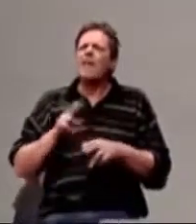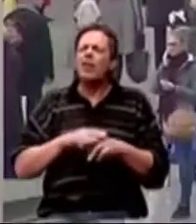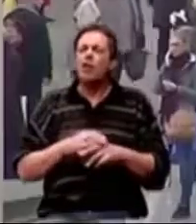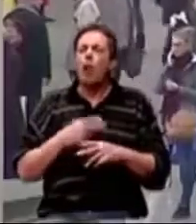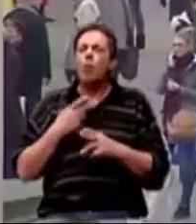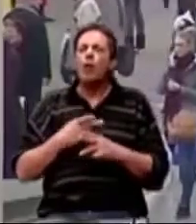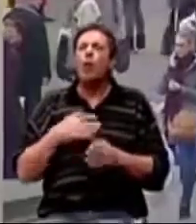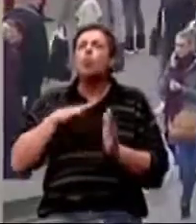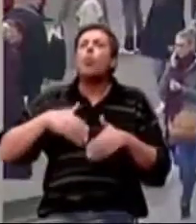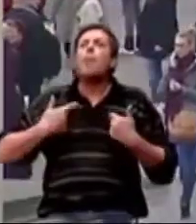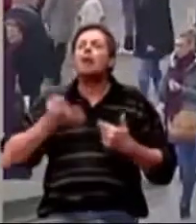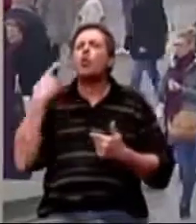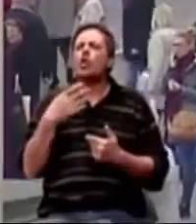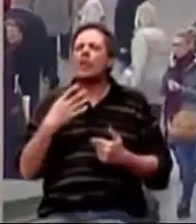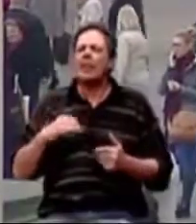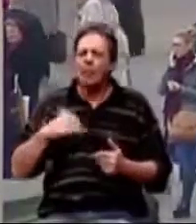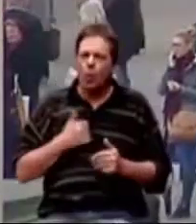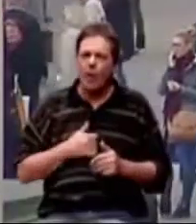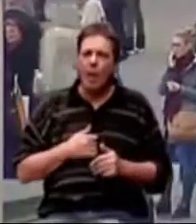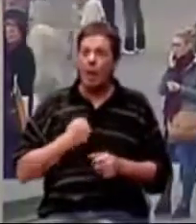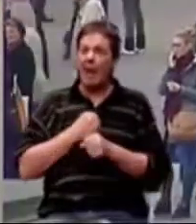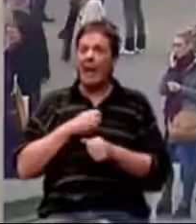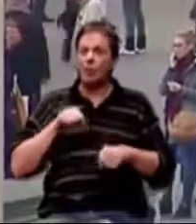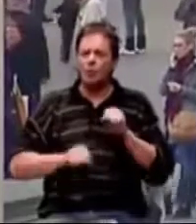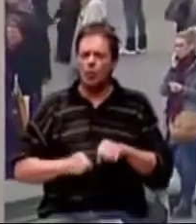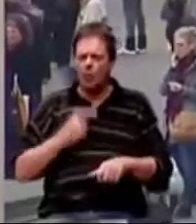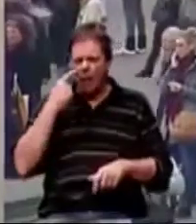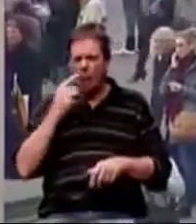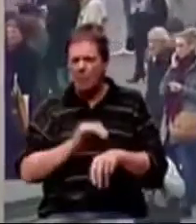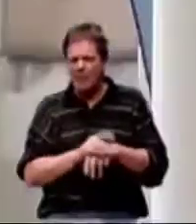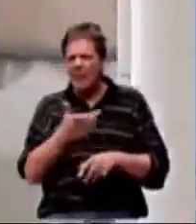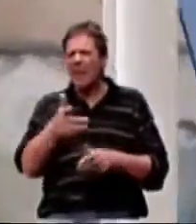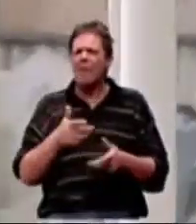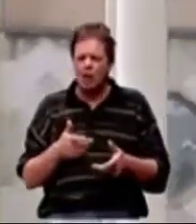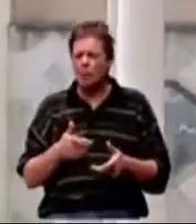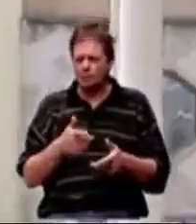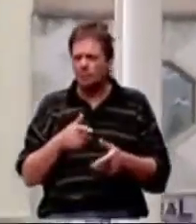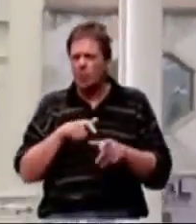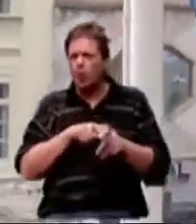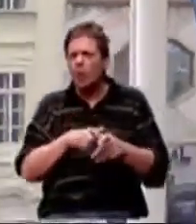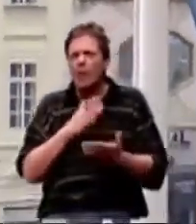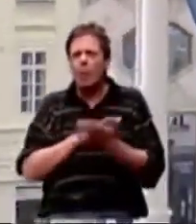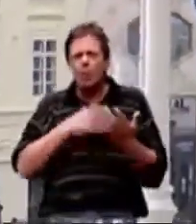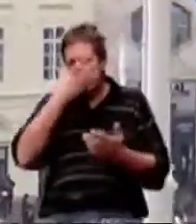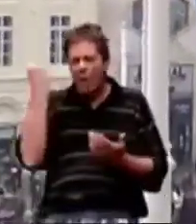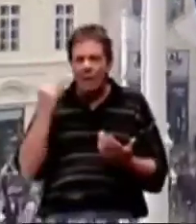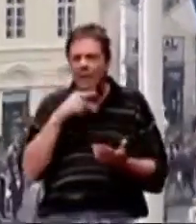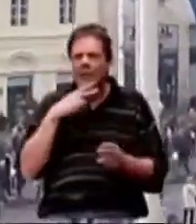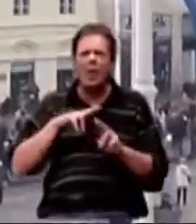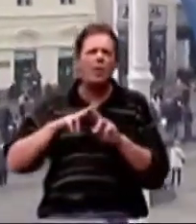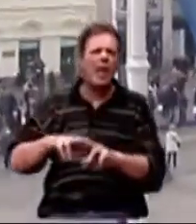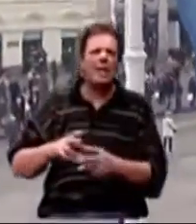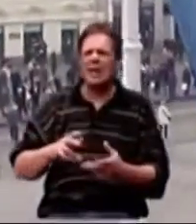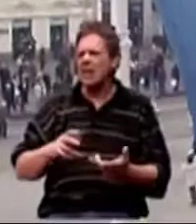40 godina i još uvijek radnosposobni. Ukoliko primetite da je vaš ukućanin suradnik ili prijatelj počeo zaboravljati ili pak odlagati